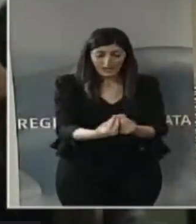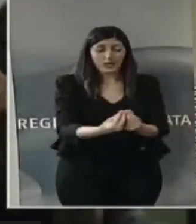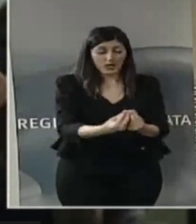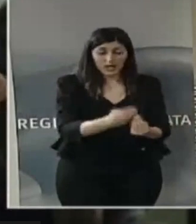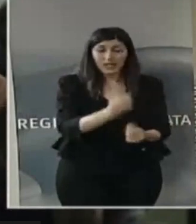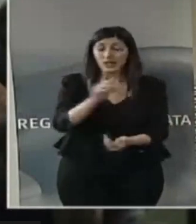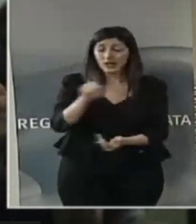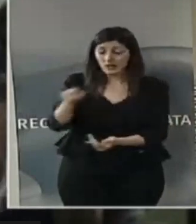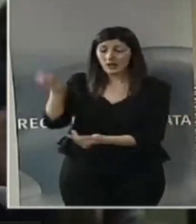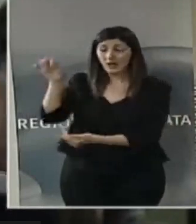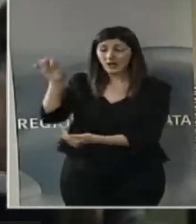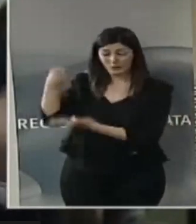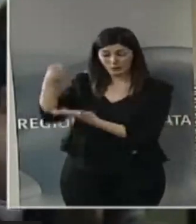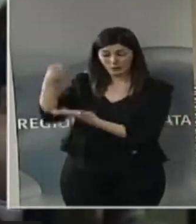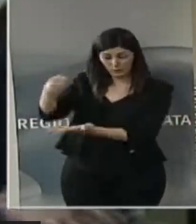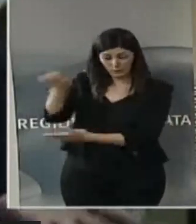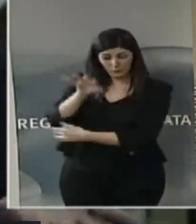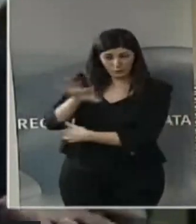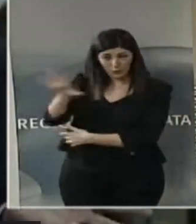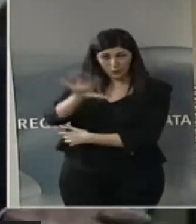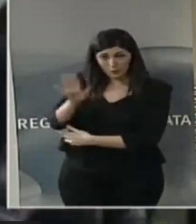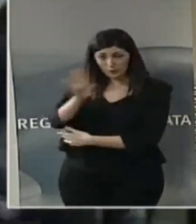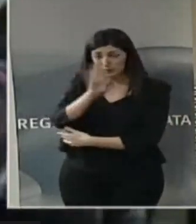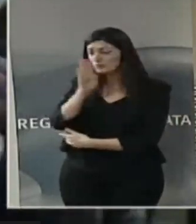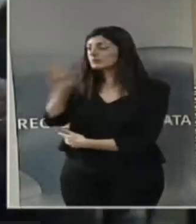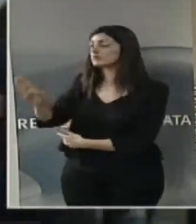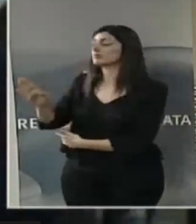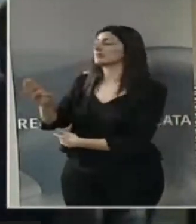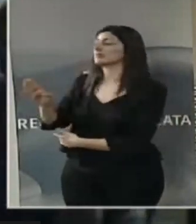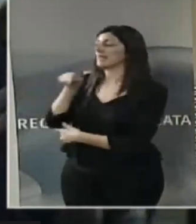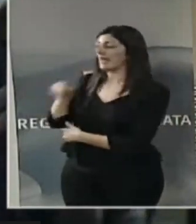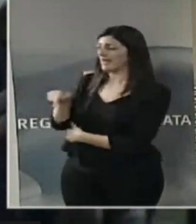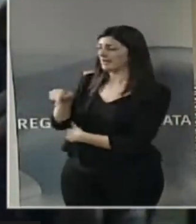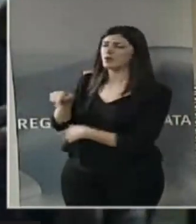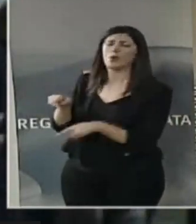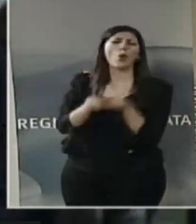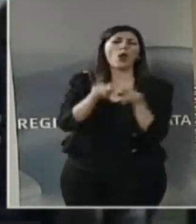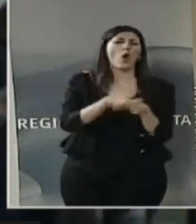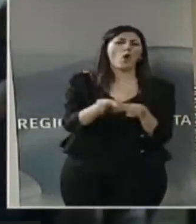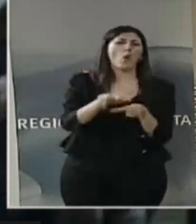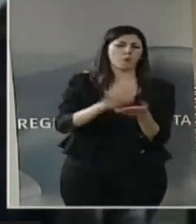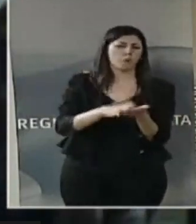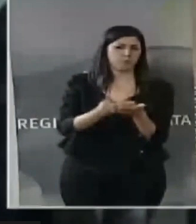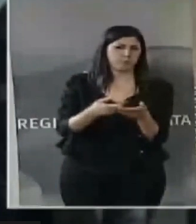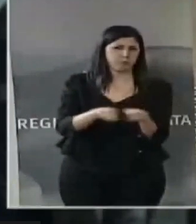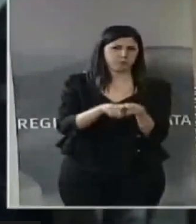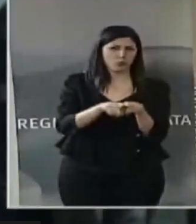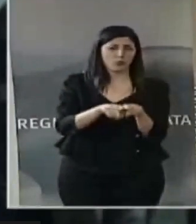diretti come i comuni della finanza europea, voi vi rendete